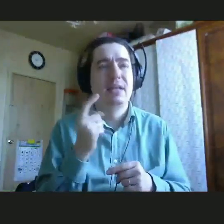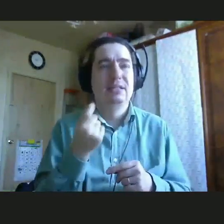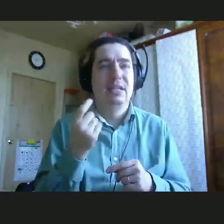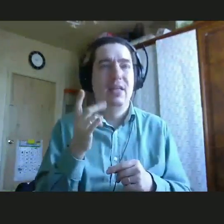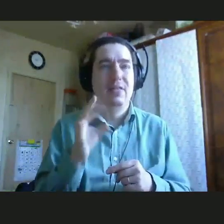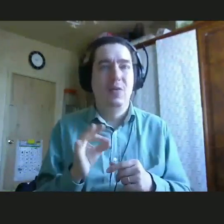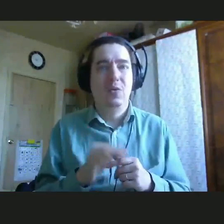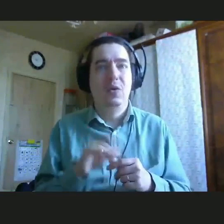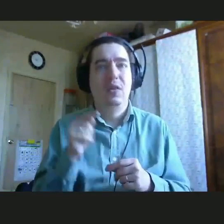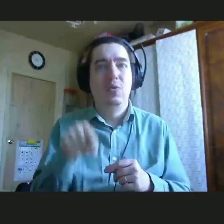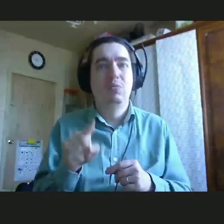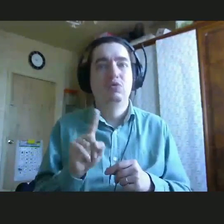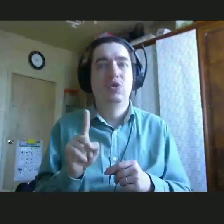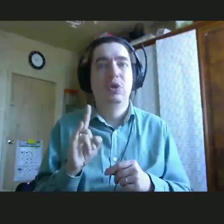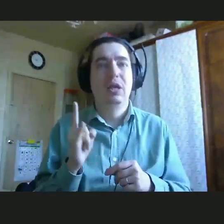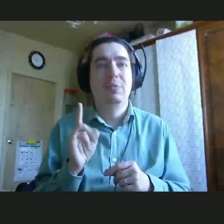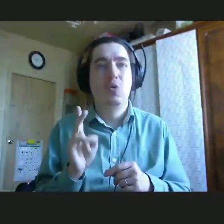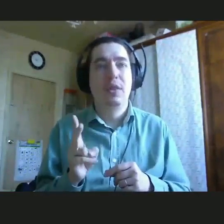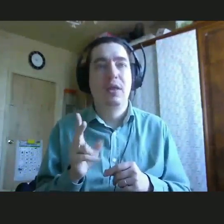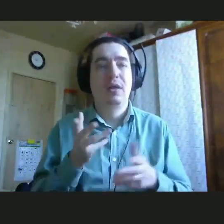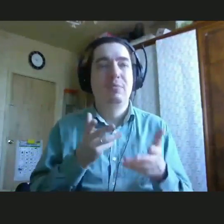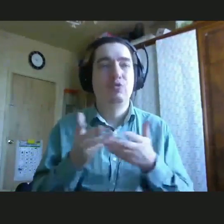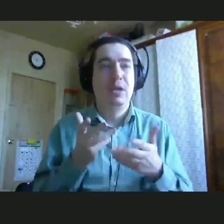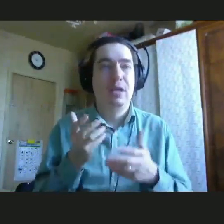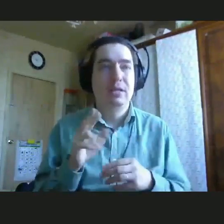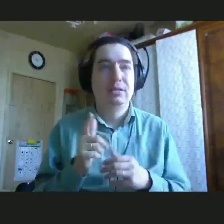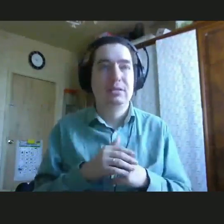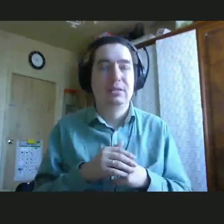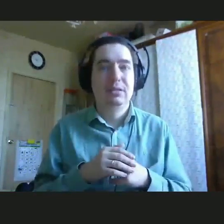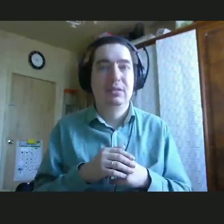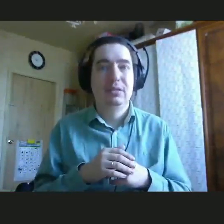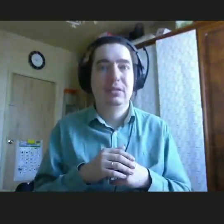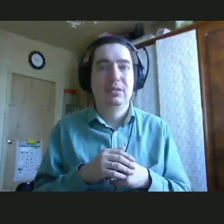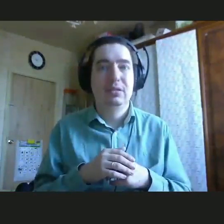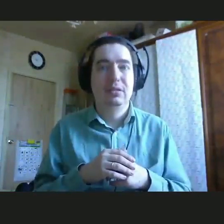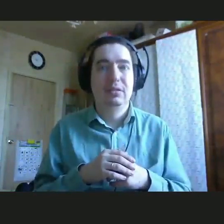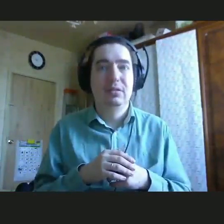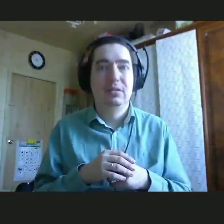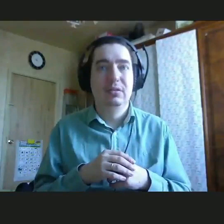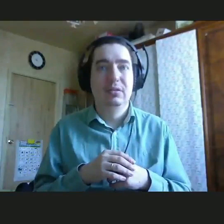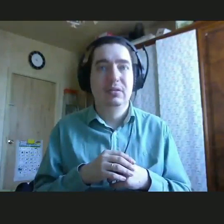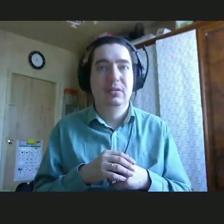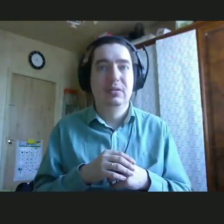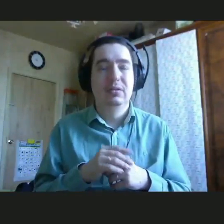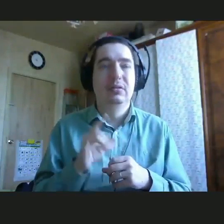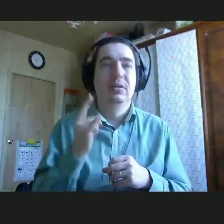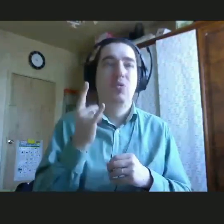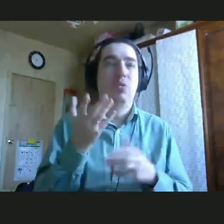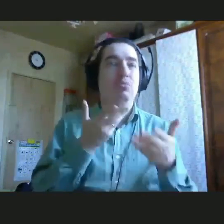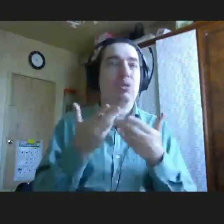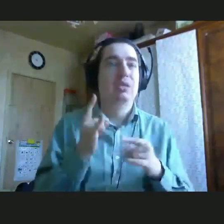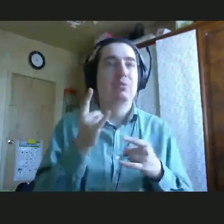логике, да, о том, что ребенок общается с, да, ребенок с инвалидностью общается с ребенком без инвалидности,